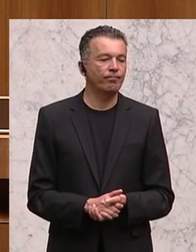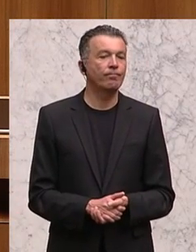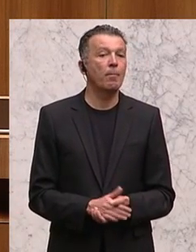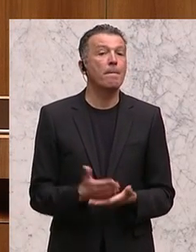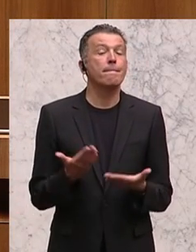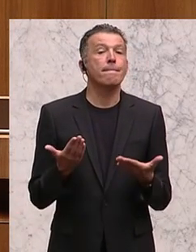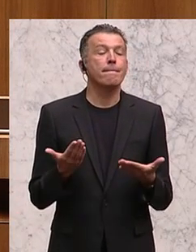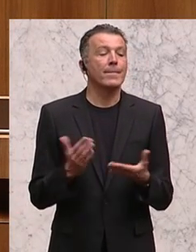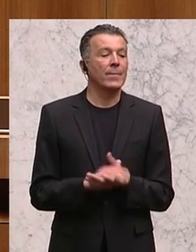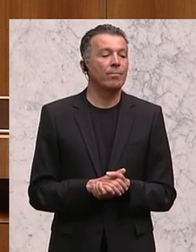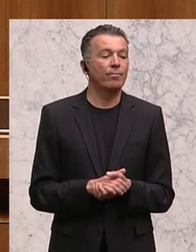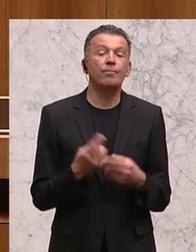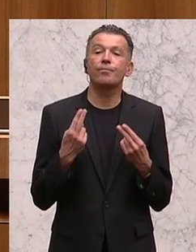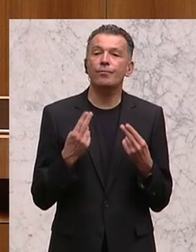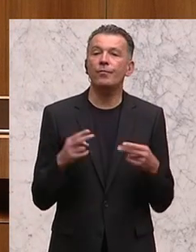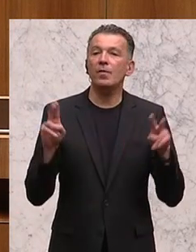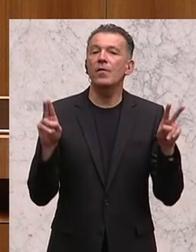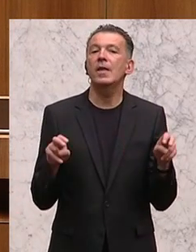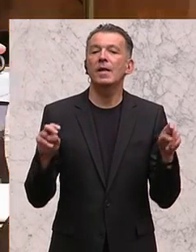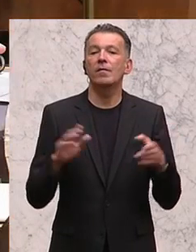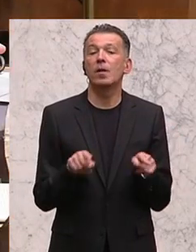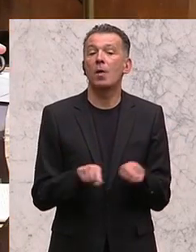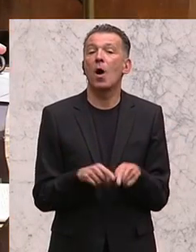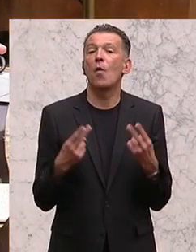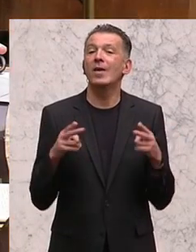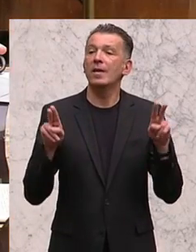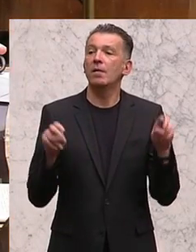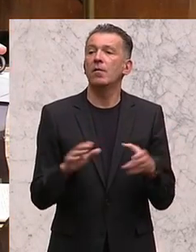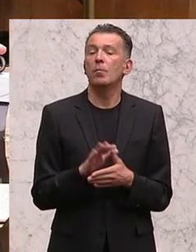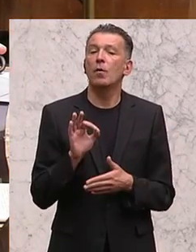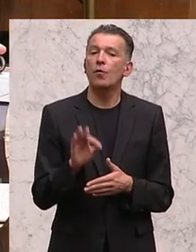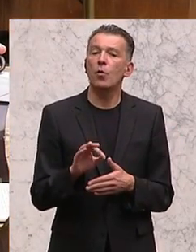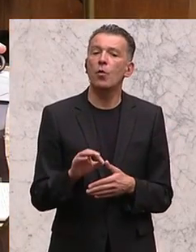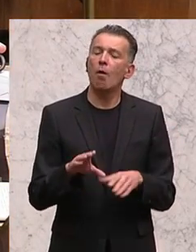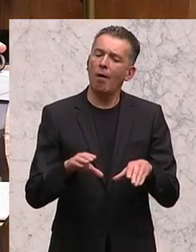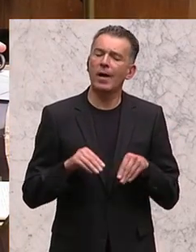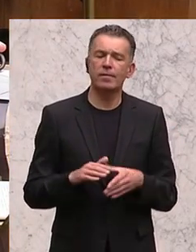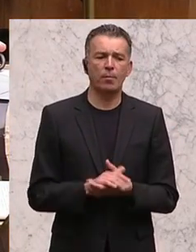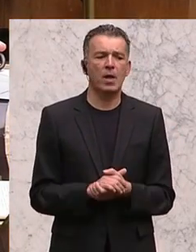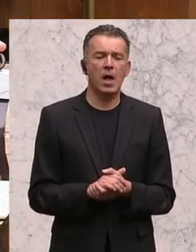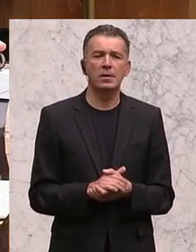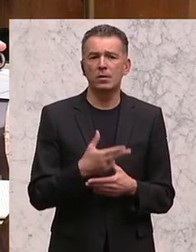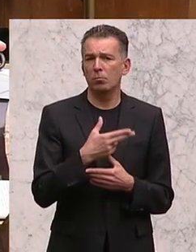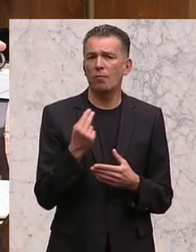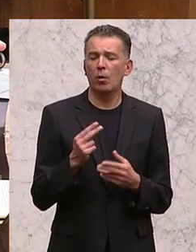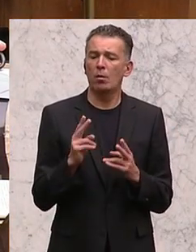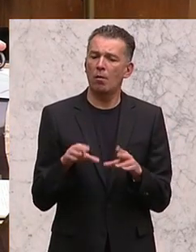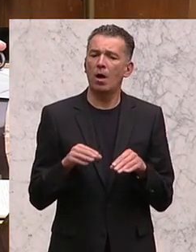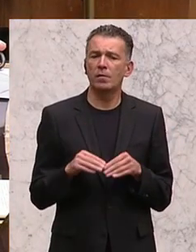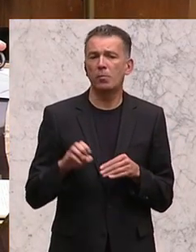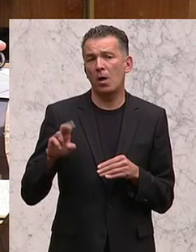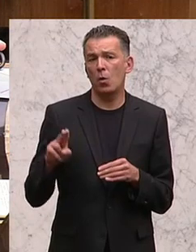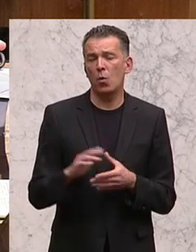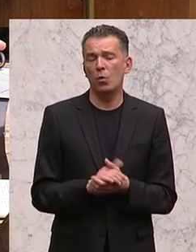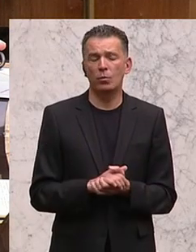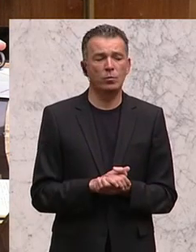geehrten Damen und Herren, das ist ein wichtiges Thema, und es ist auch ein wichtiges Thema für die Akzeptanz der Bevölkerung für